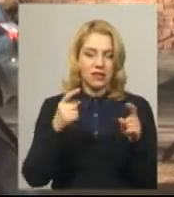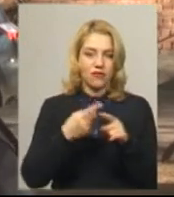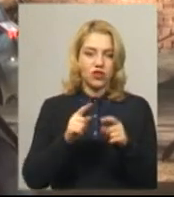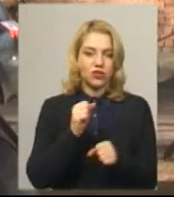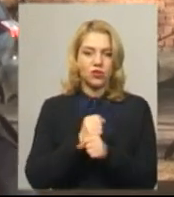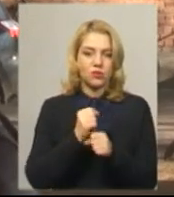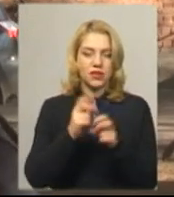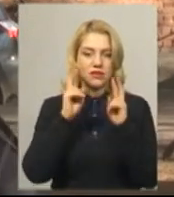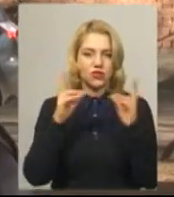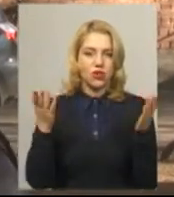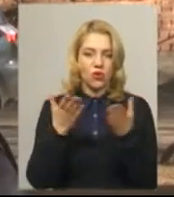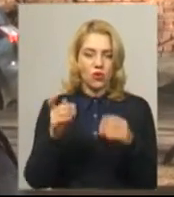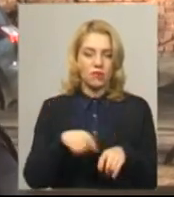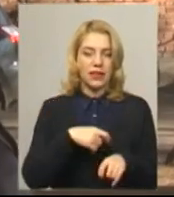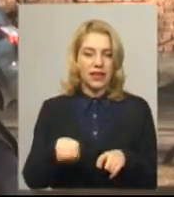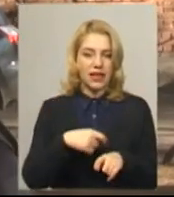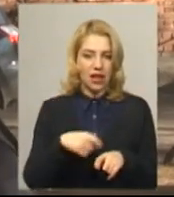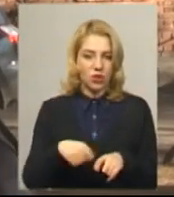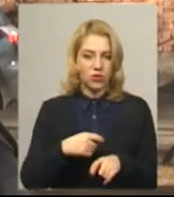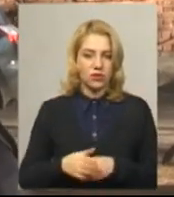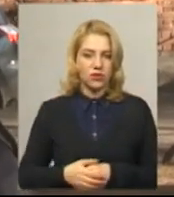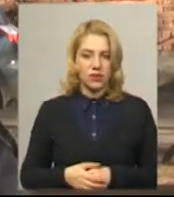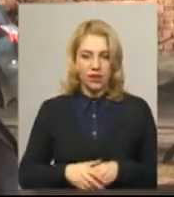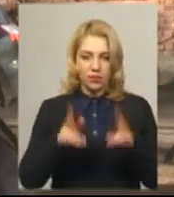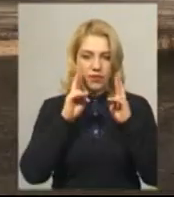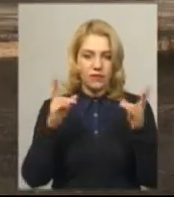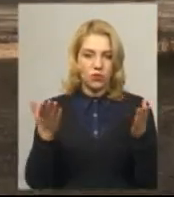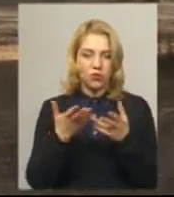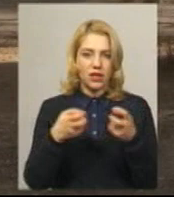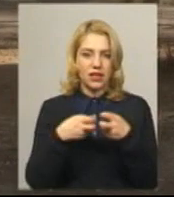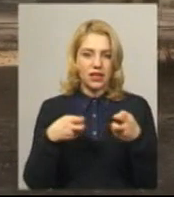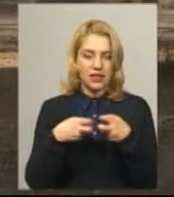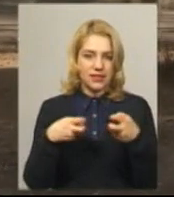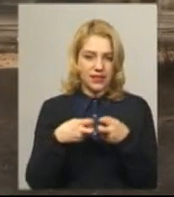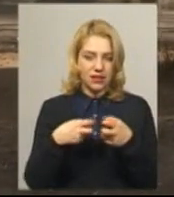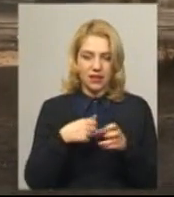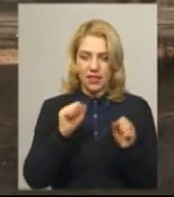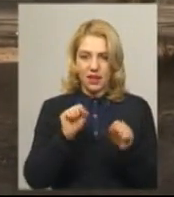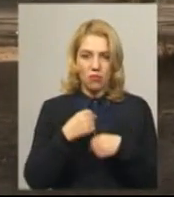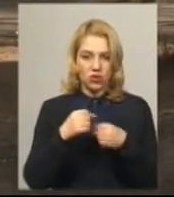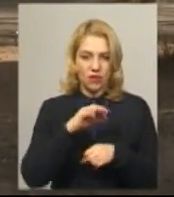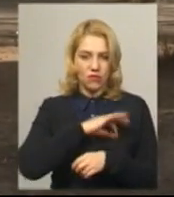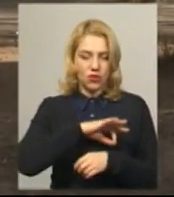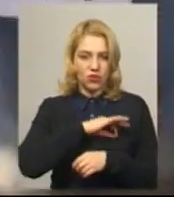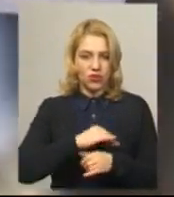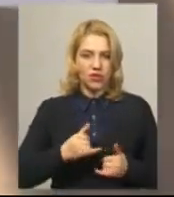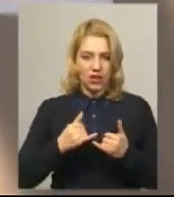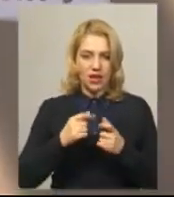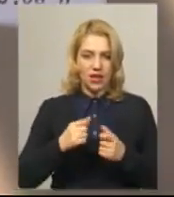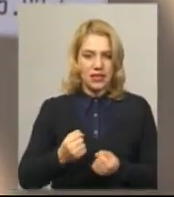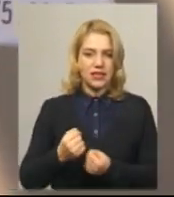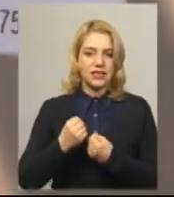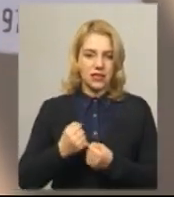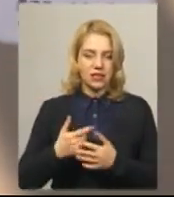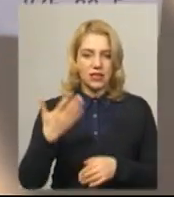невідомо з якого матеріалу, невідомо які резинки. Їх неможливо використовувати для захисту. За